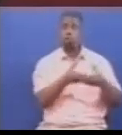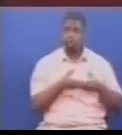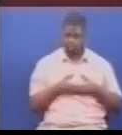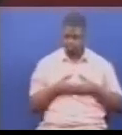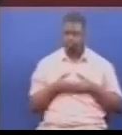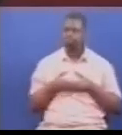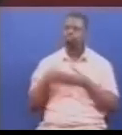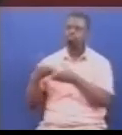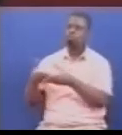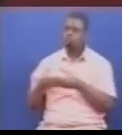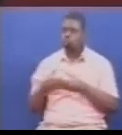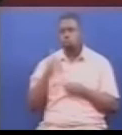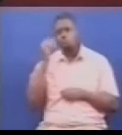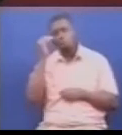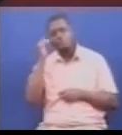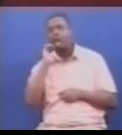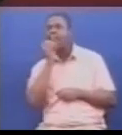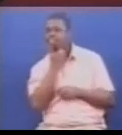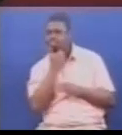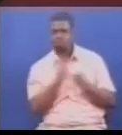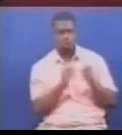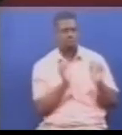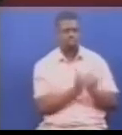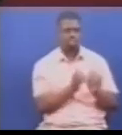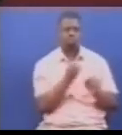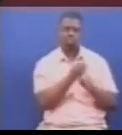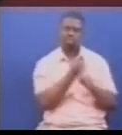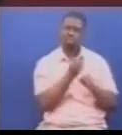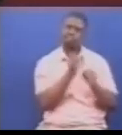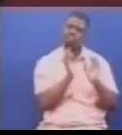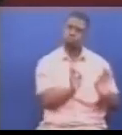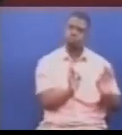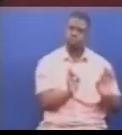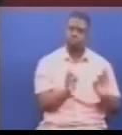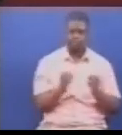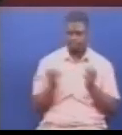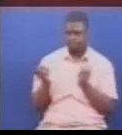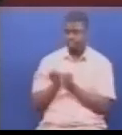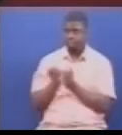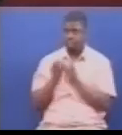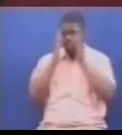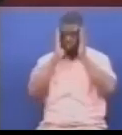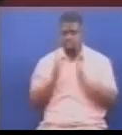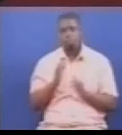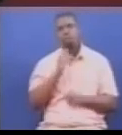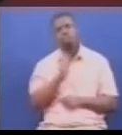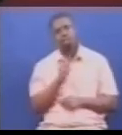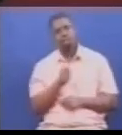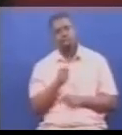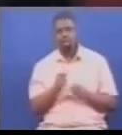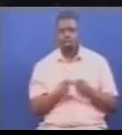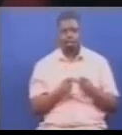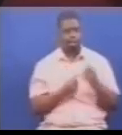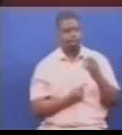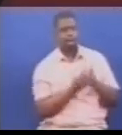kwa umahiri, na uhifathi utafanyika kwa namna stahili. Mwishmiwa mwishmiwa speaker, sampuli za